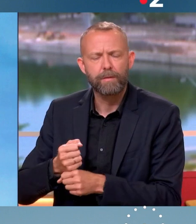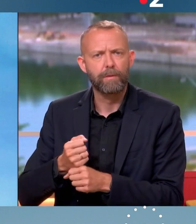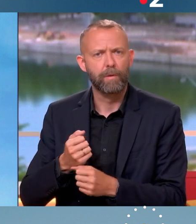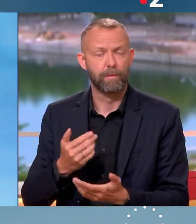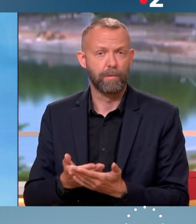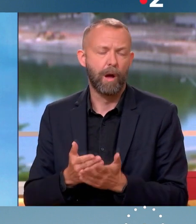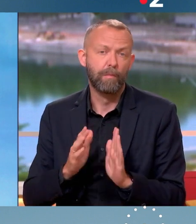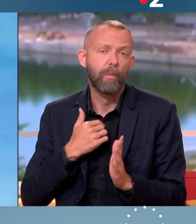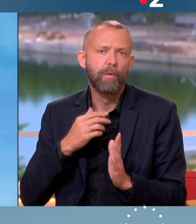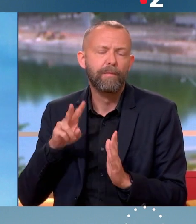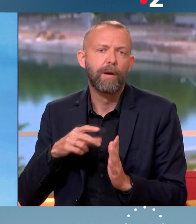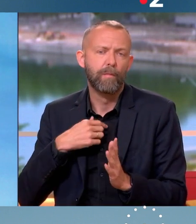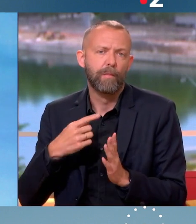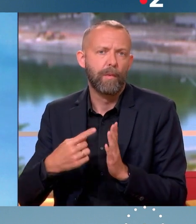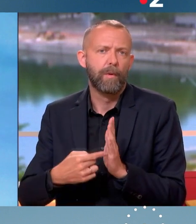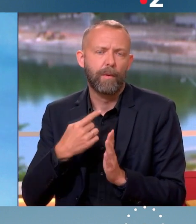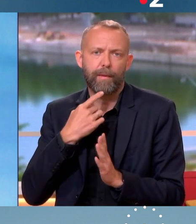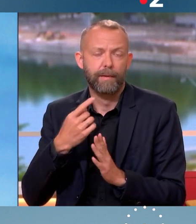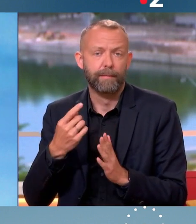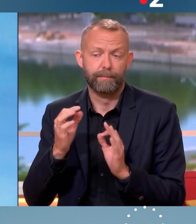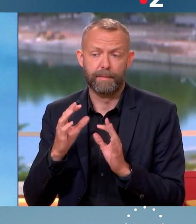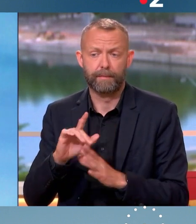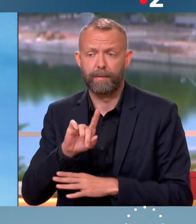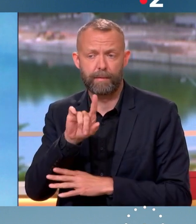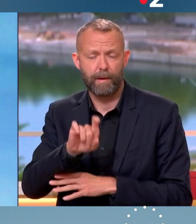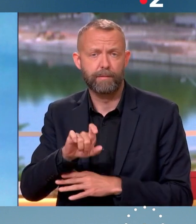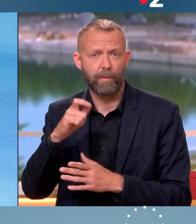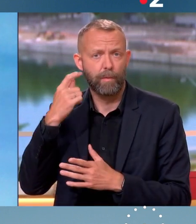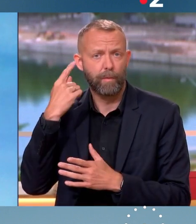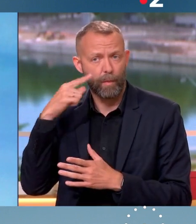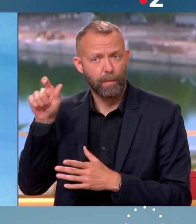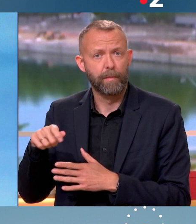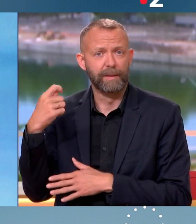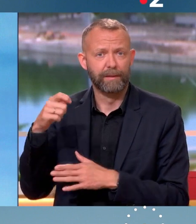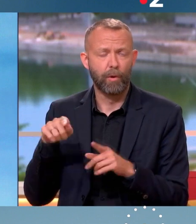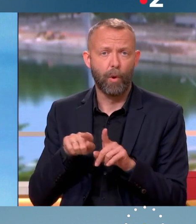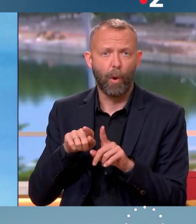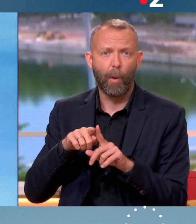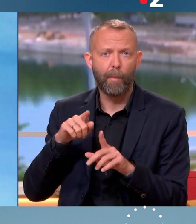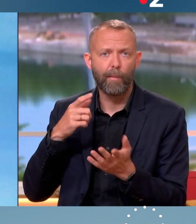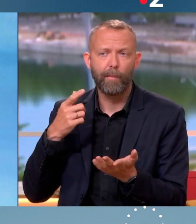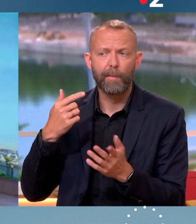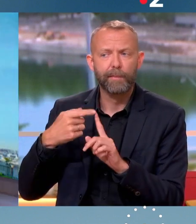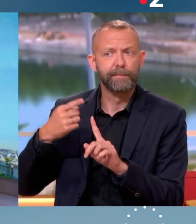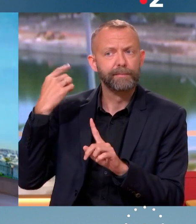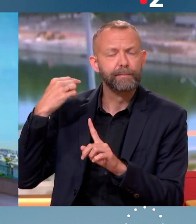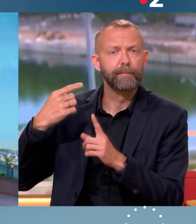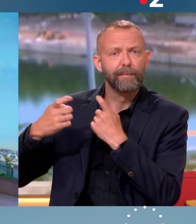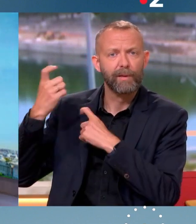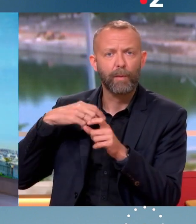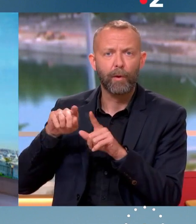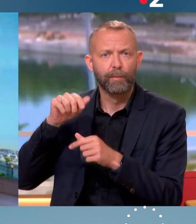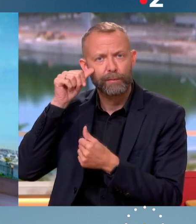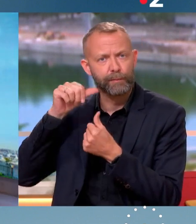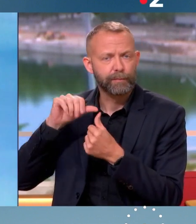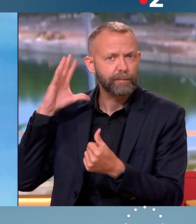encore une fois, je reprends d'ailleurs une question qui est posée au Président, est-ce que c'est un clin d'œil à cette histoire qui encore une fois